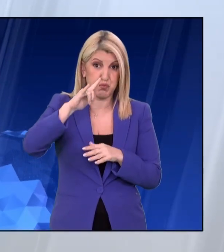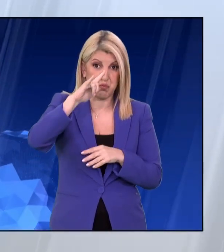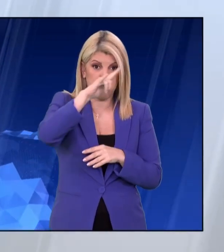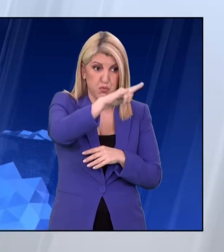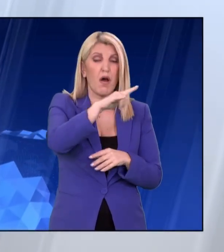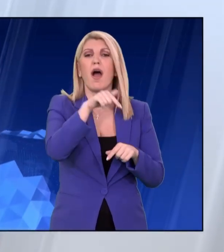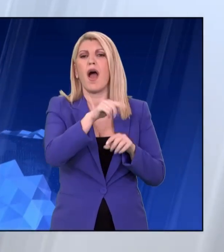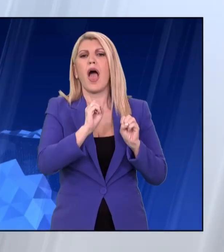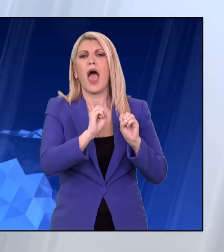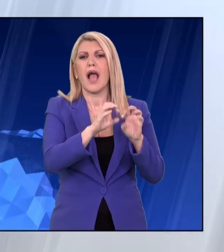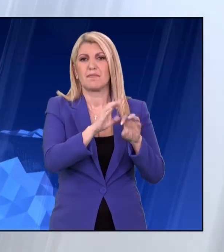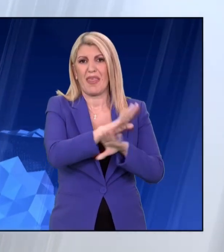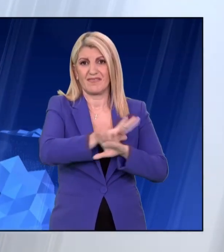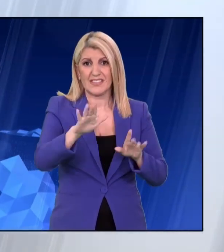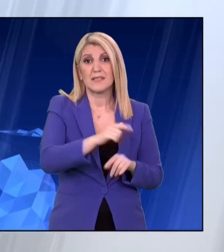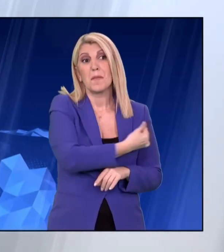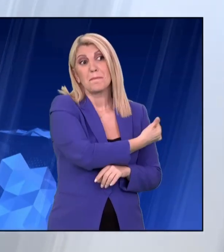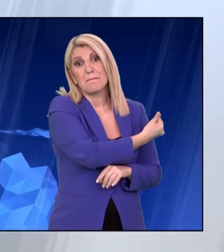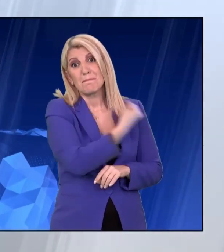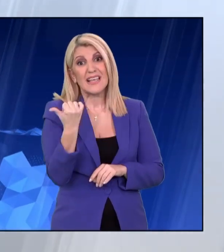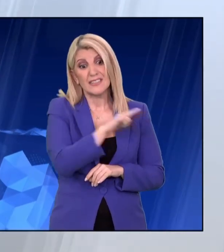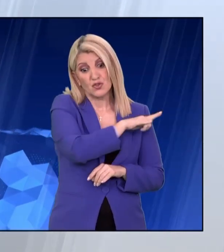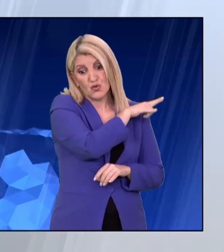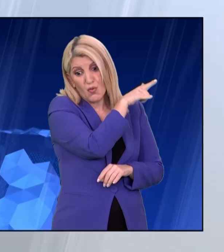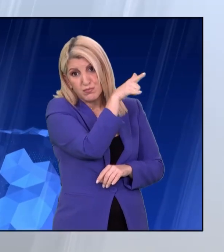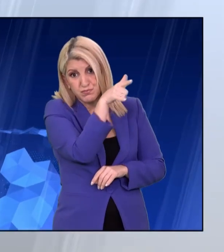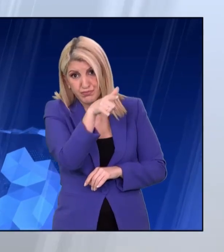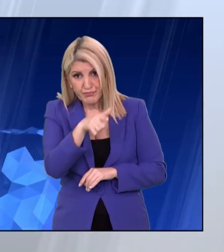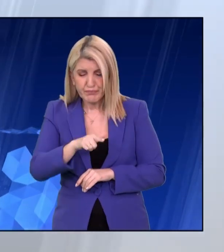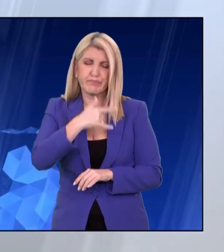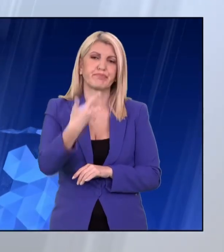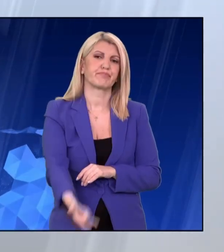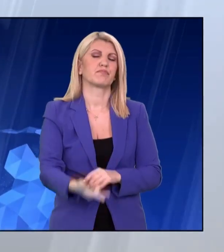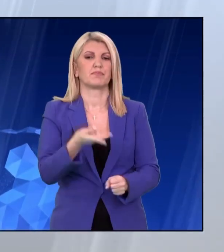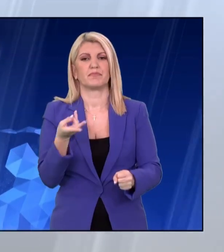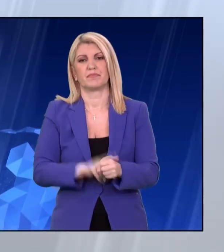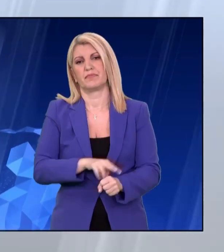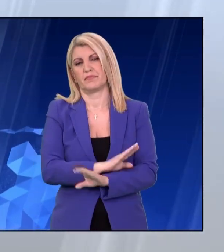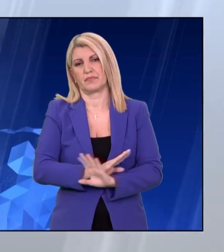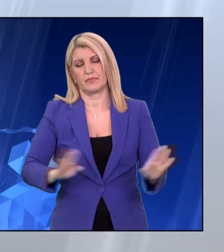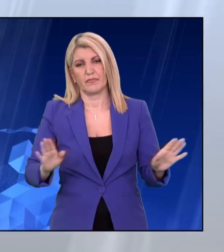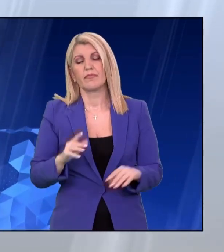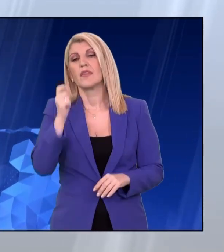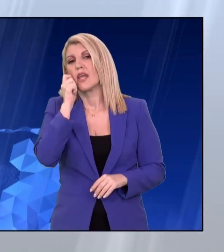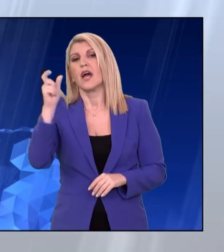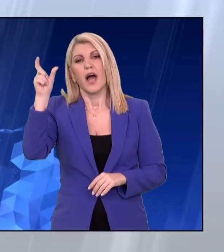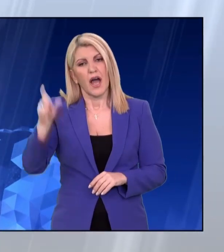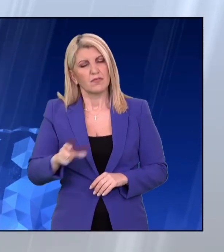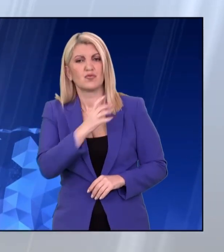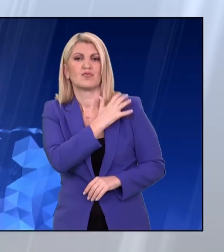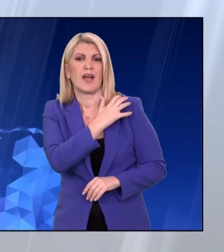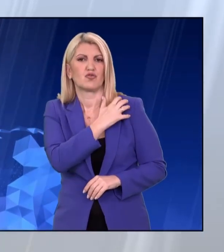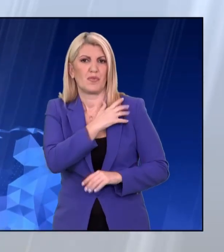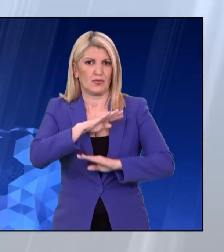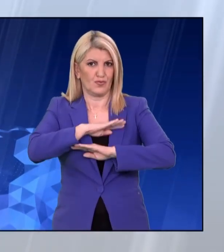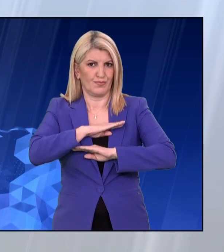επιστροφή του από εκπαιδευτική πτήση. Το θύμα είναι επισμυναγός της πολεμικής αεροπορίας, ο οποίος πιθανότατα δεν πρόλαβε να